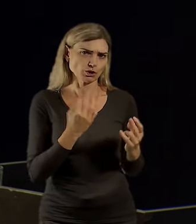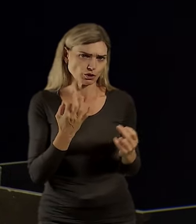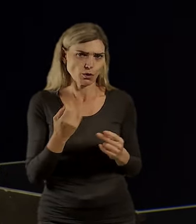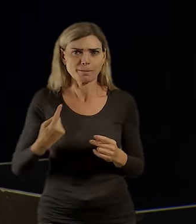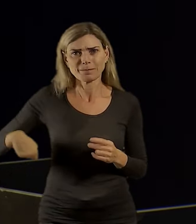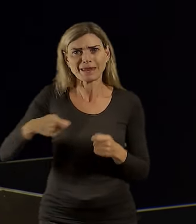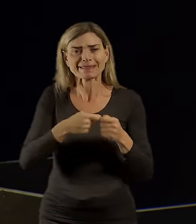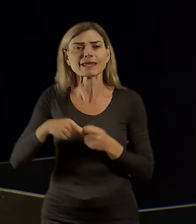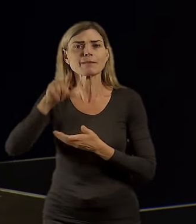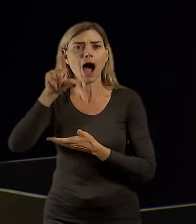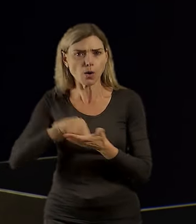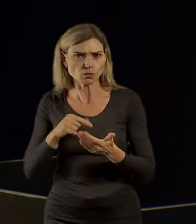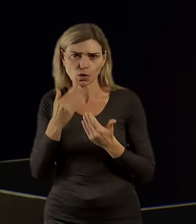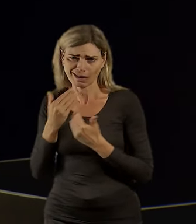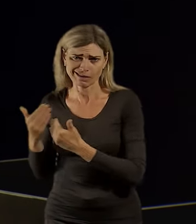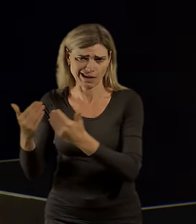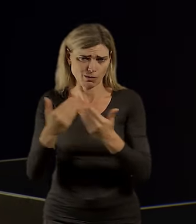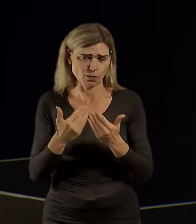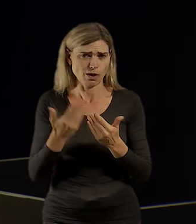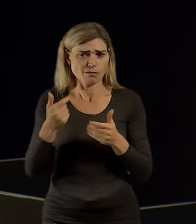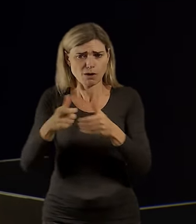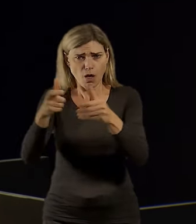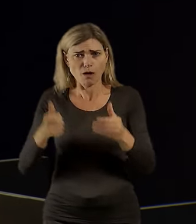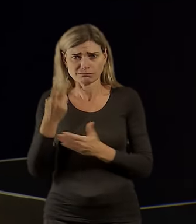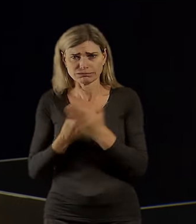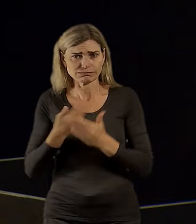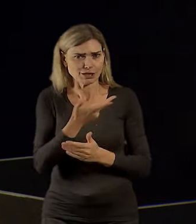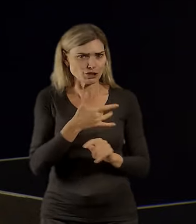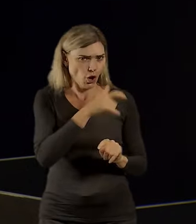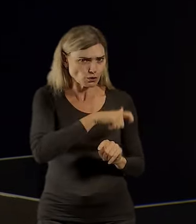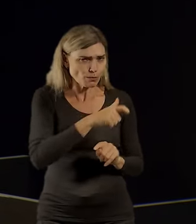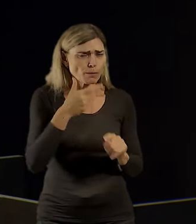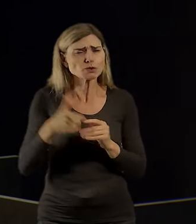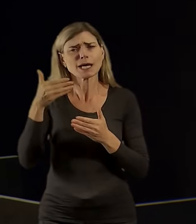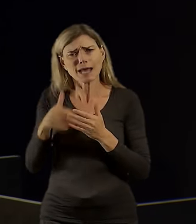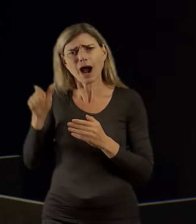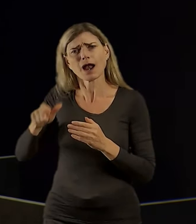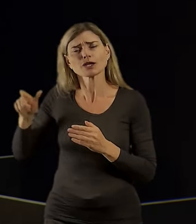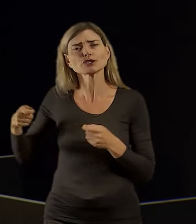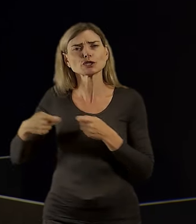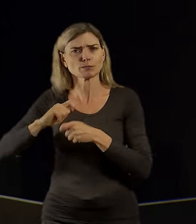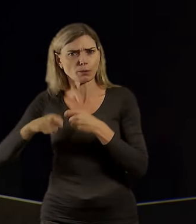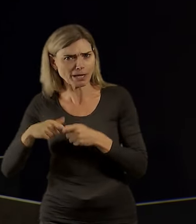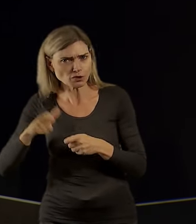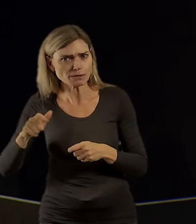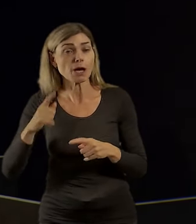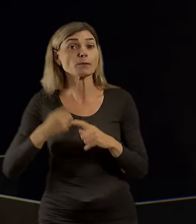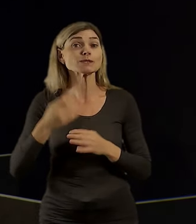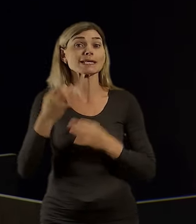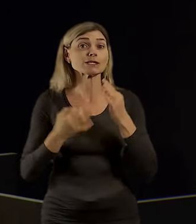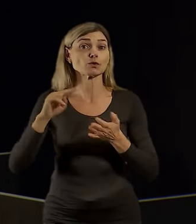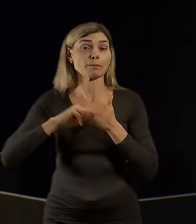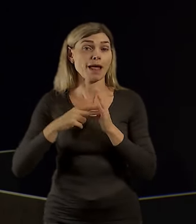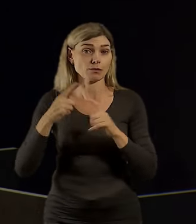autorů. Tady této studie, tady jste je tři viděli, jsou ještě nějací další a spolupracovníci z Institutu plánování a rozvoje,